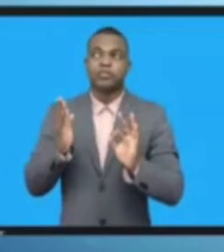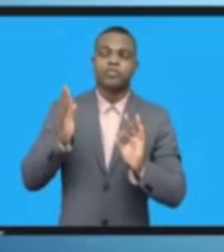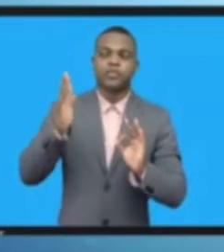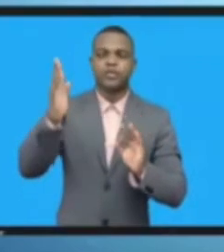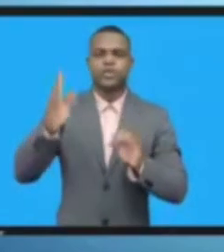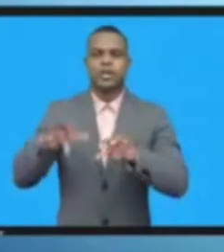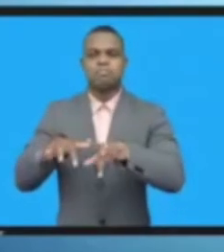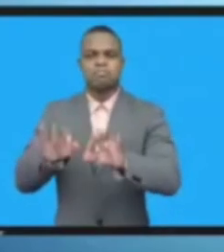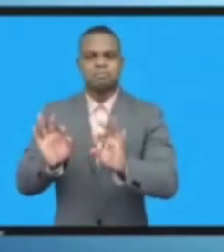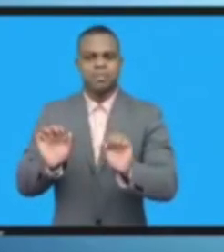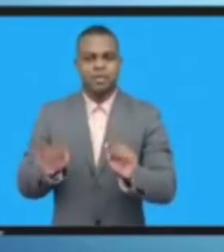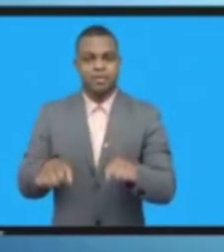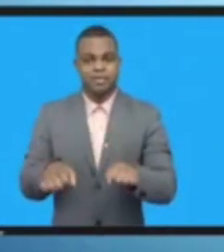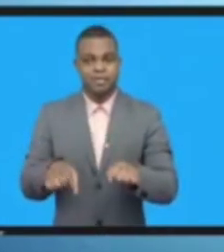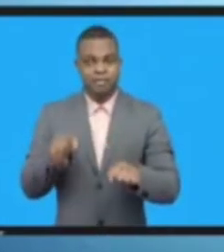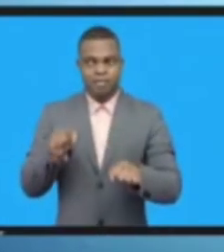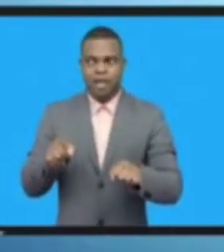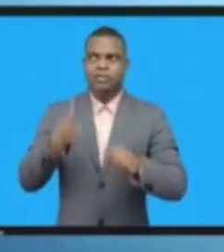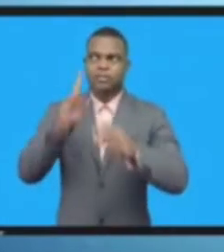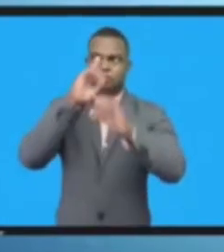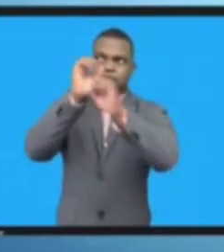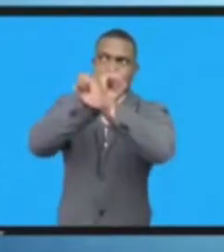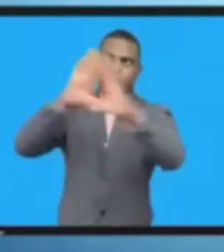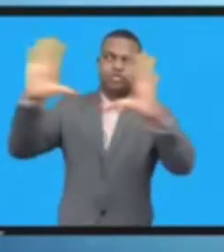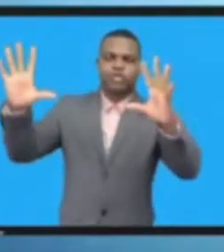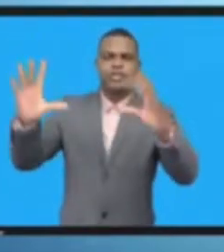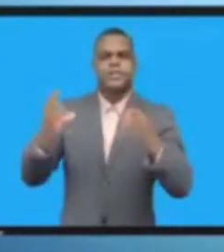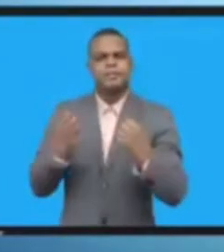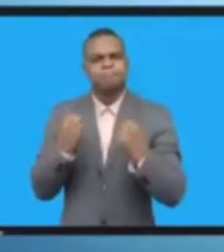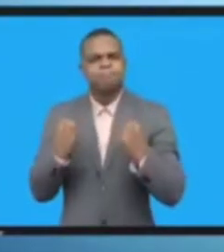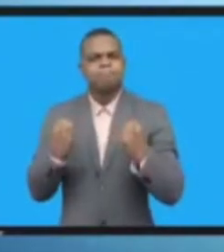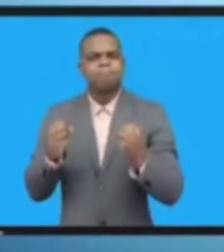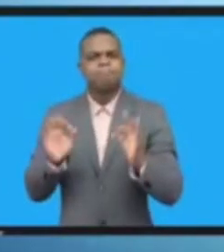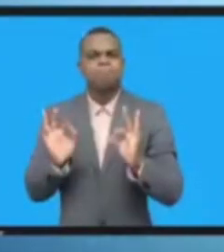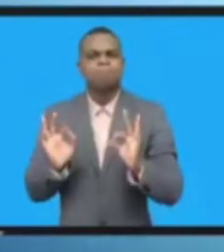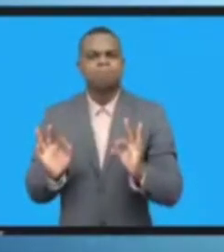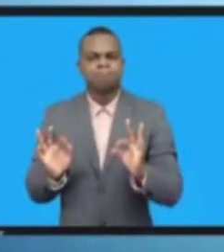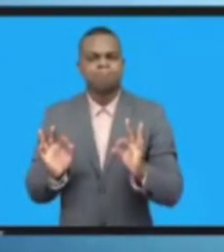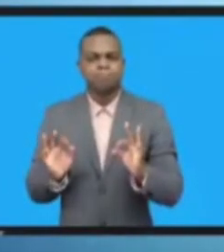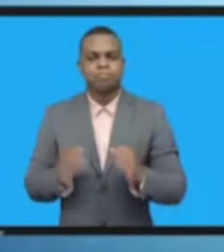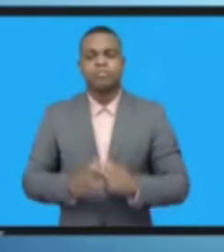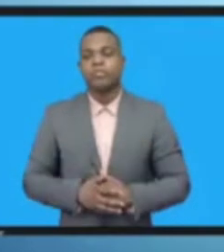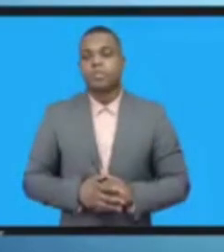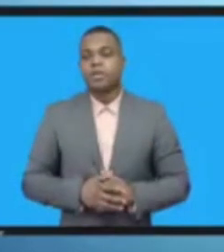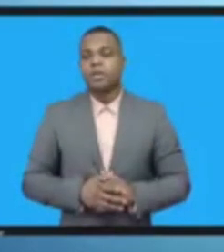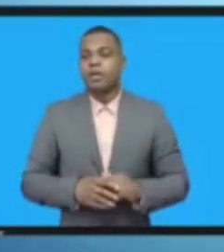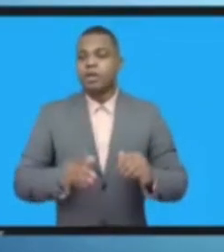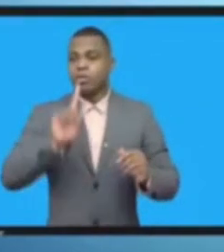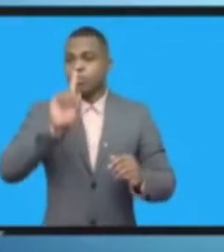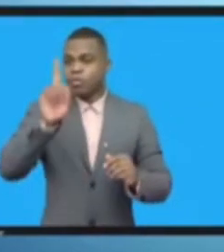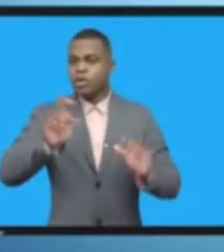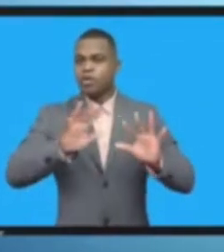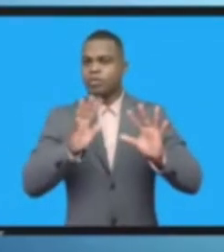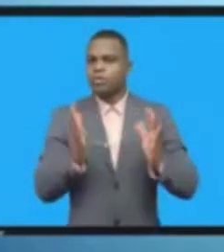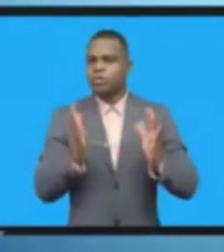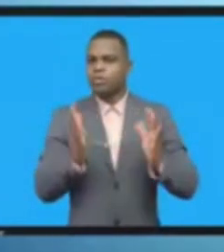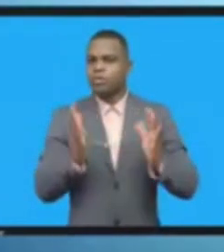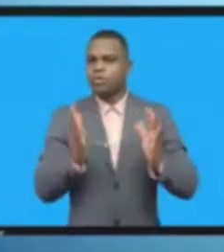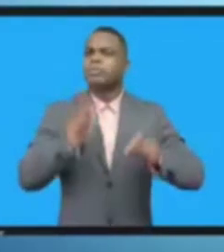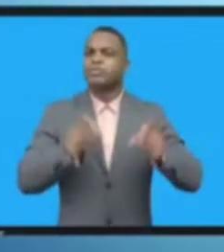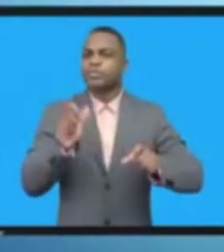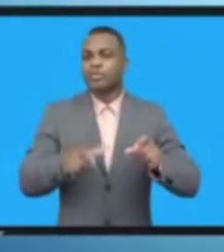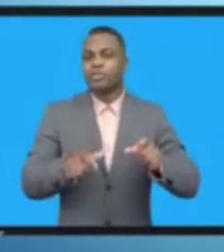الانترنت كما أنها رؤية جسورة في عالم تكون فيه المخاطر المرتبطة